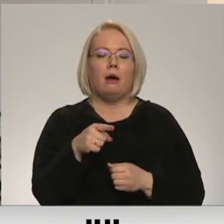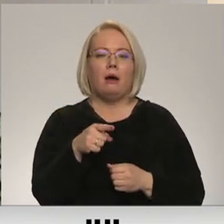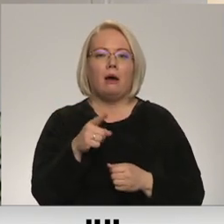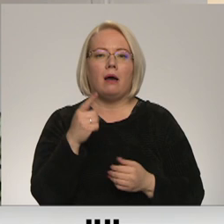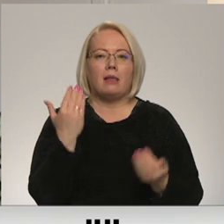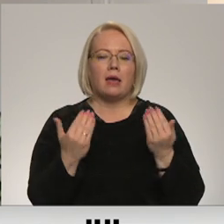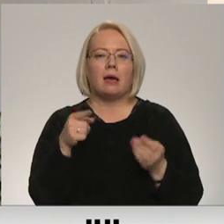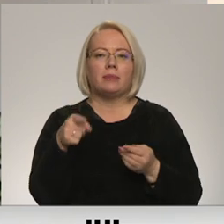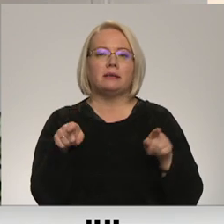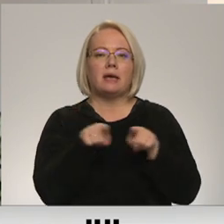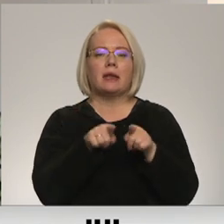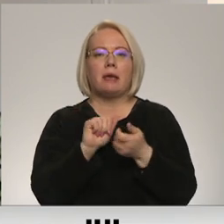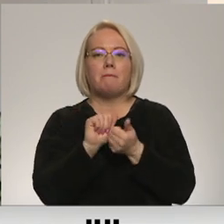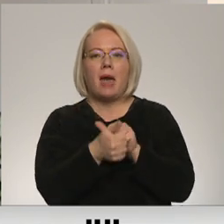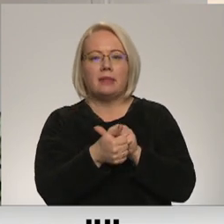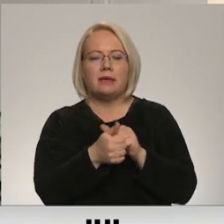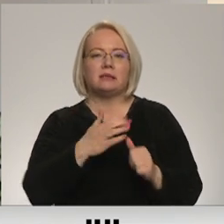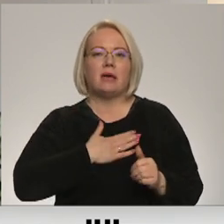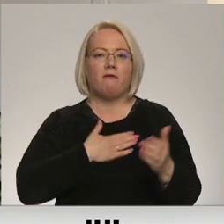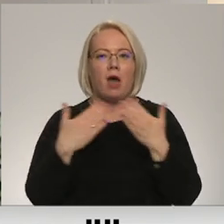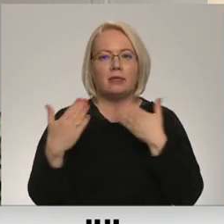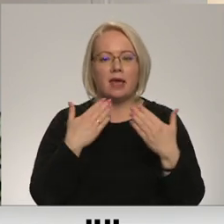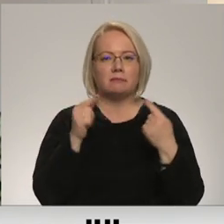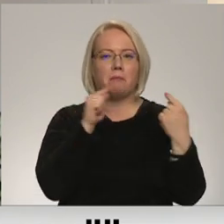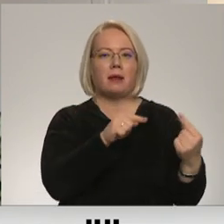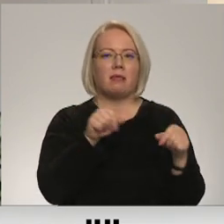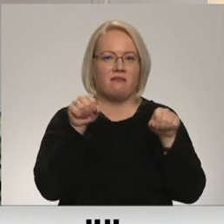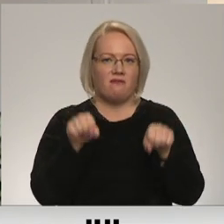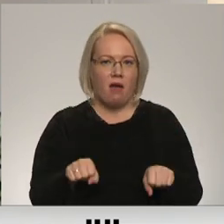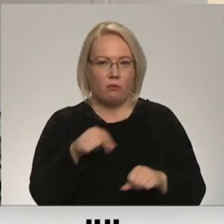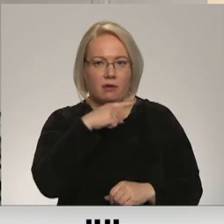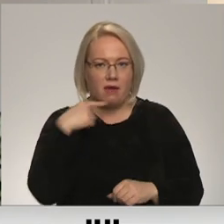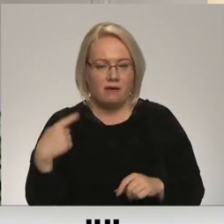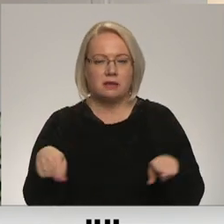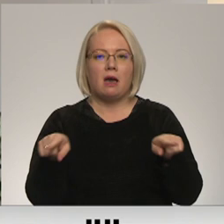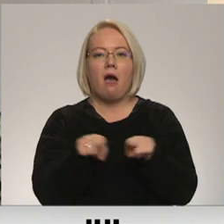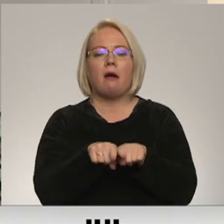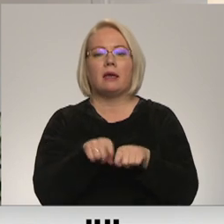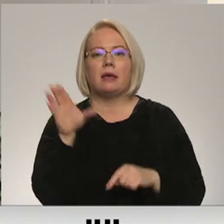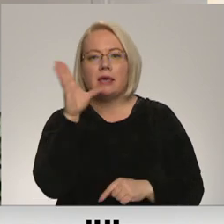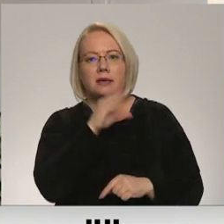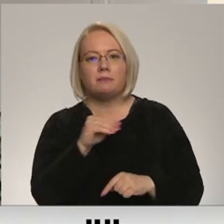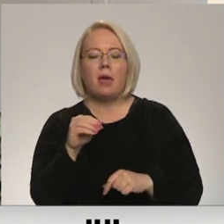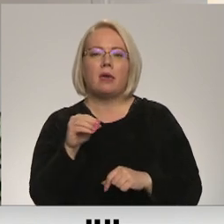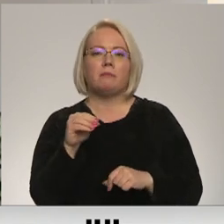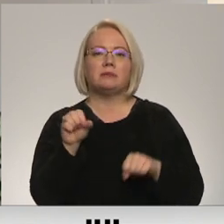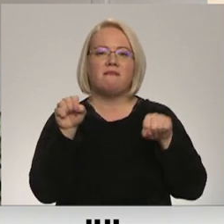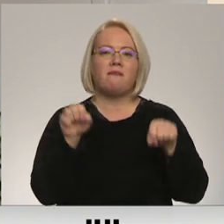mainīs gan savu attieksmi pret režīmu, gan arī iespējams varēs